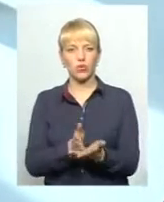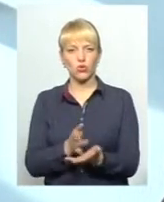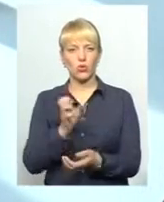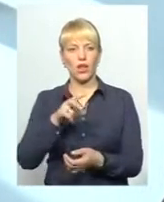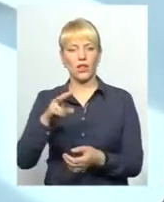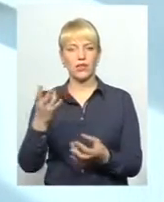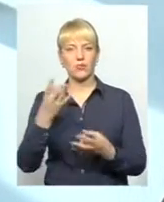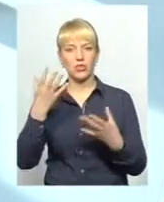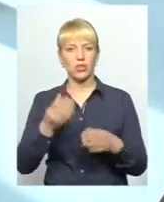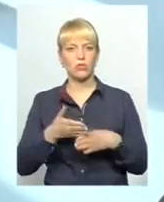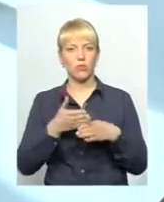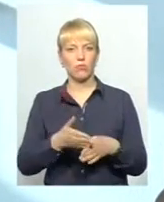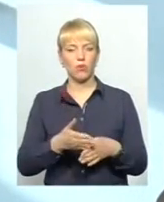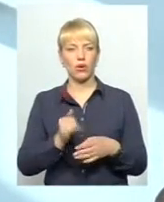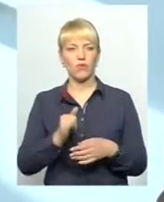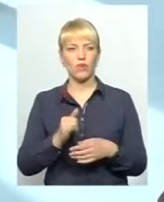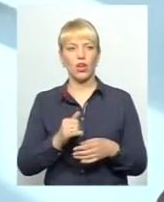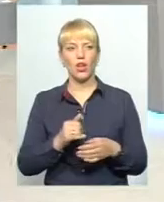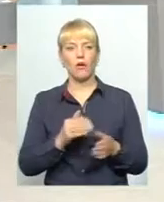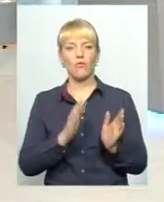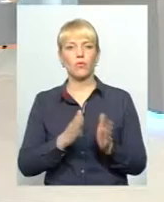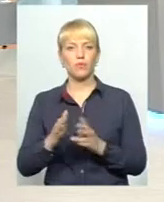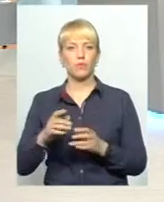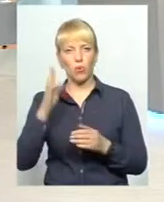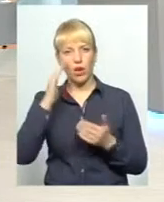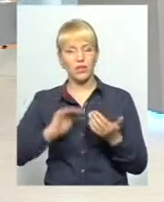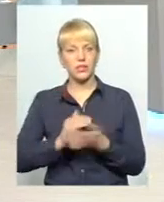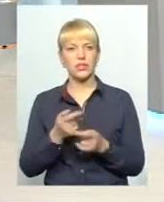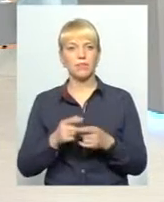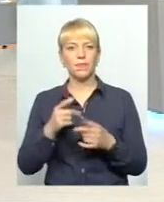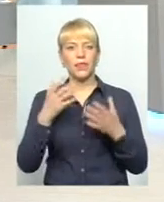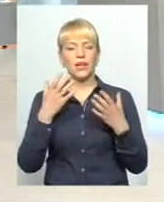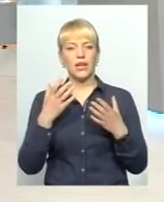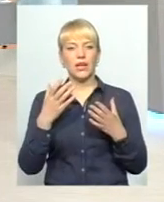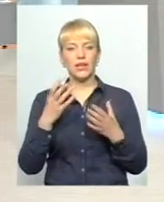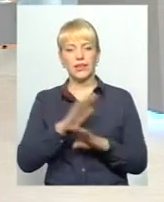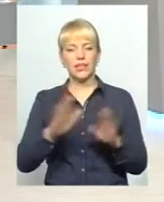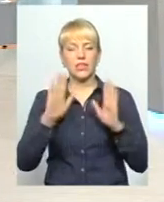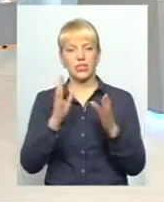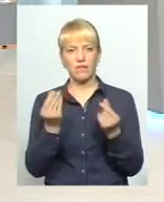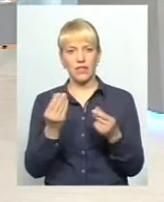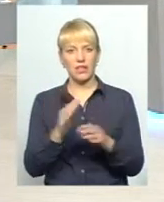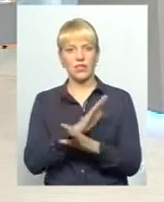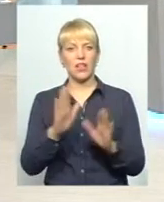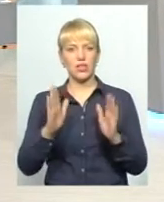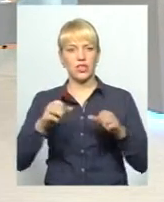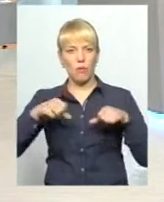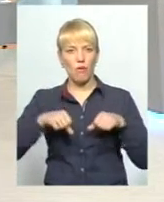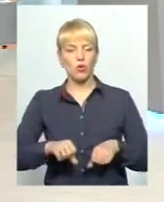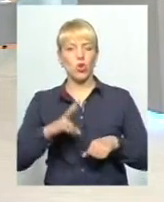але ще потрібна допомога саме в регуляторній політиці. Разом з тим, не лише фінанси, не лише повноваження, а й